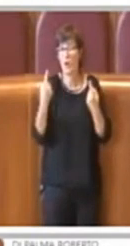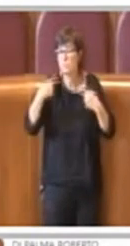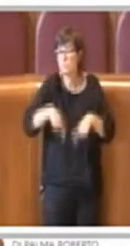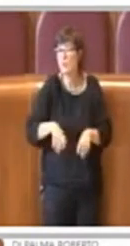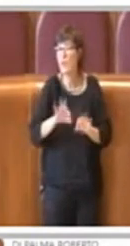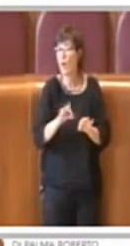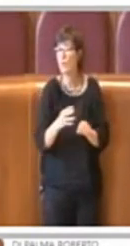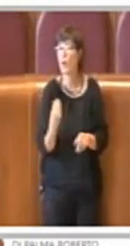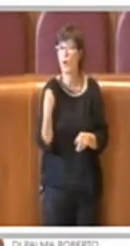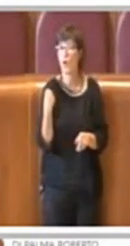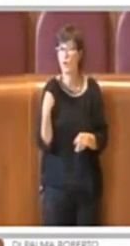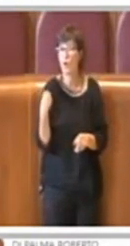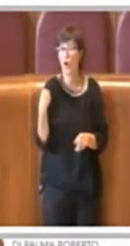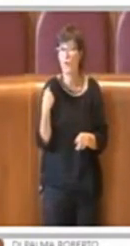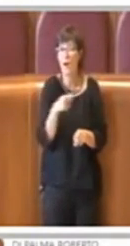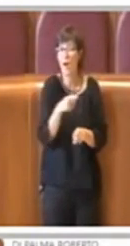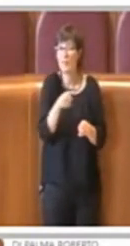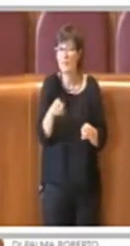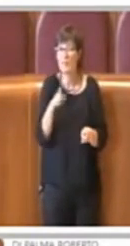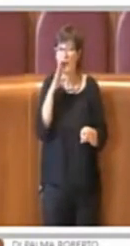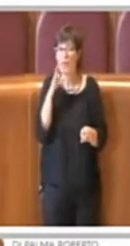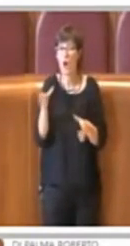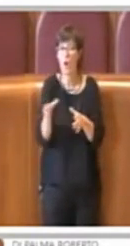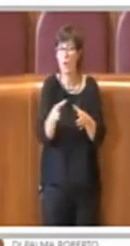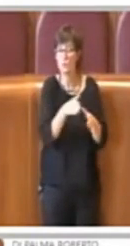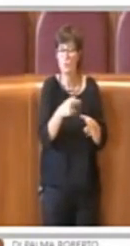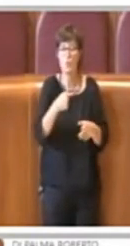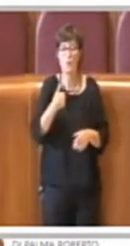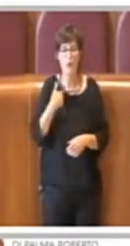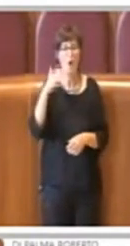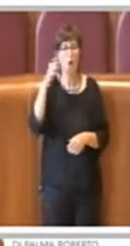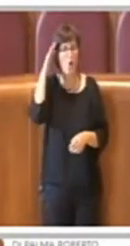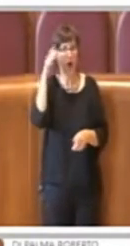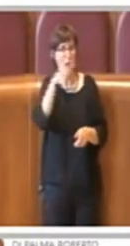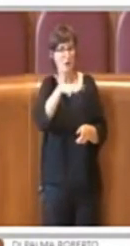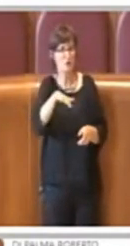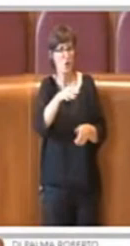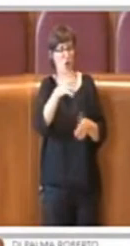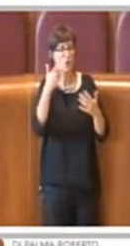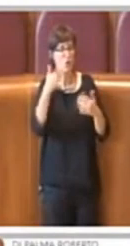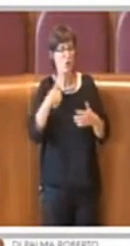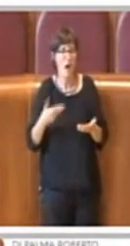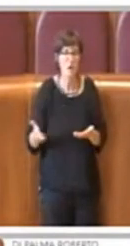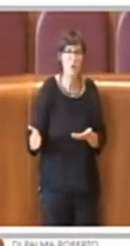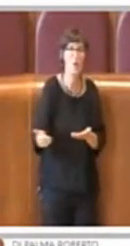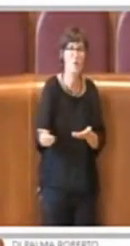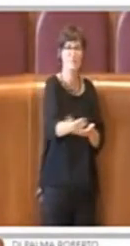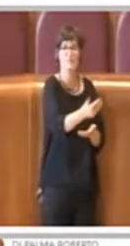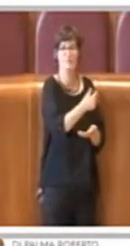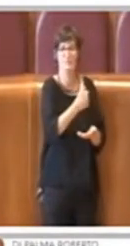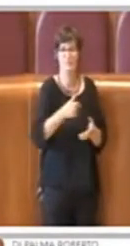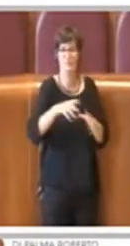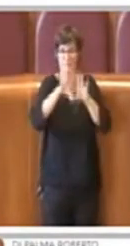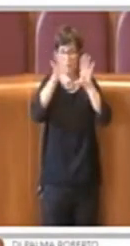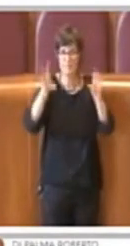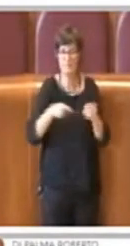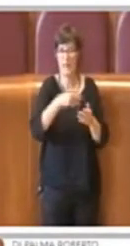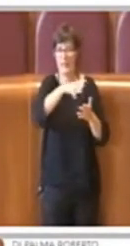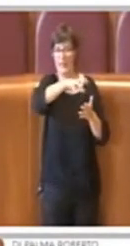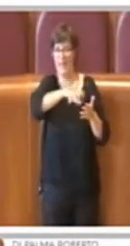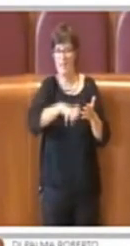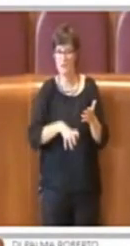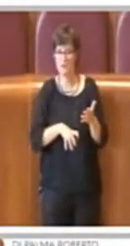le indicazioni che mi sono state richieste e di fatto questa formalizzazione era necessaria per poter